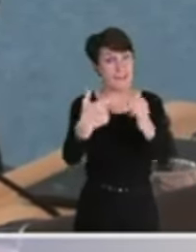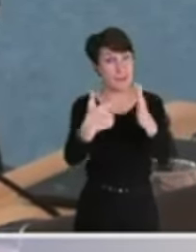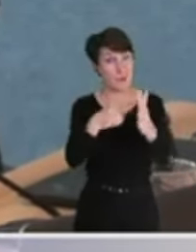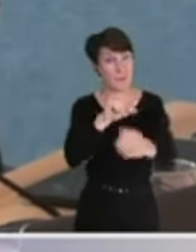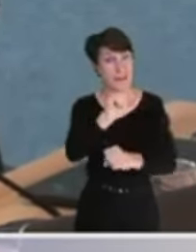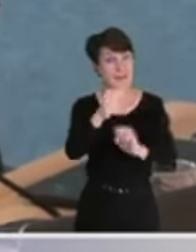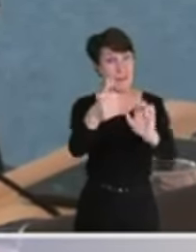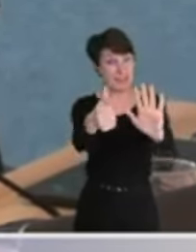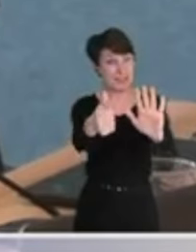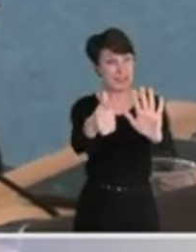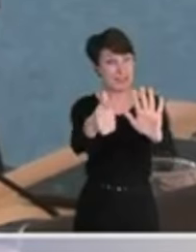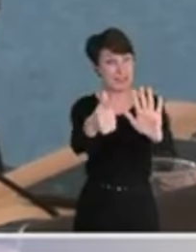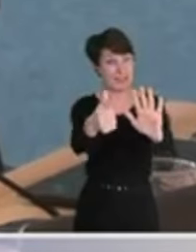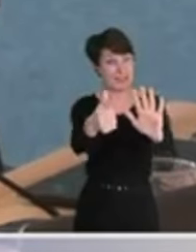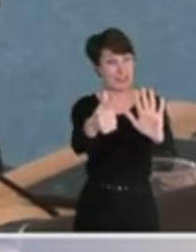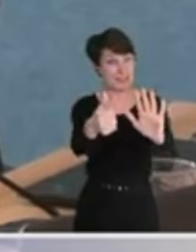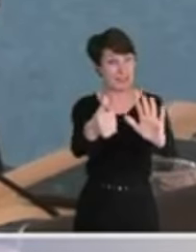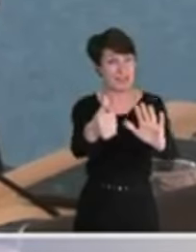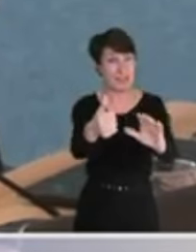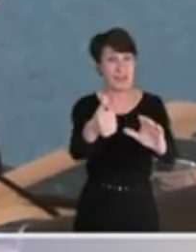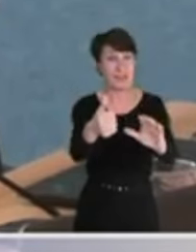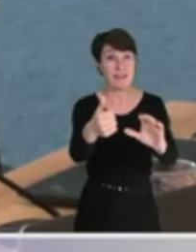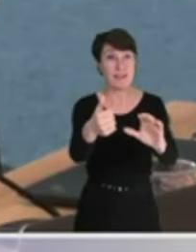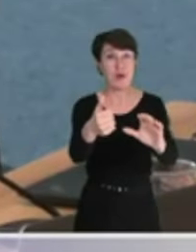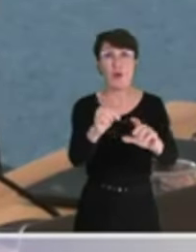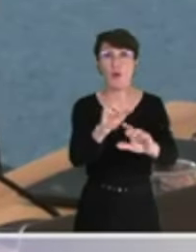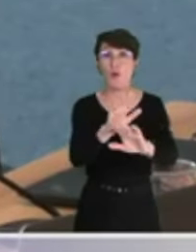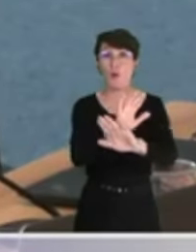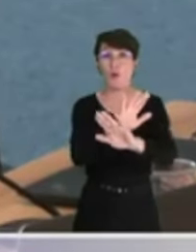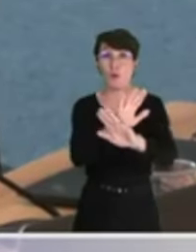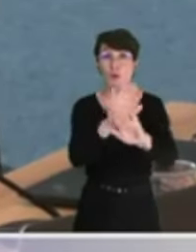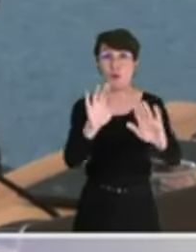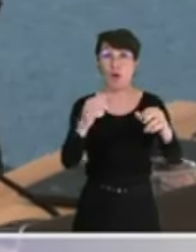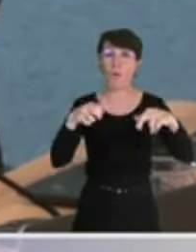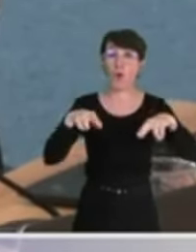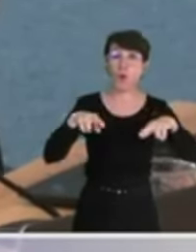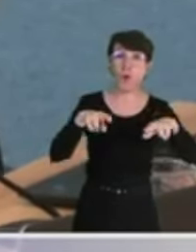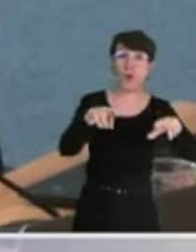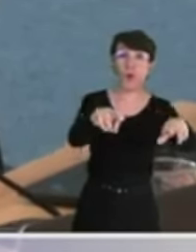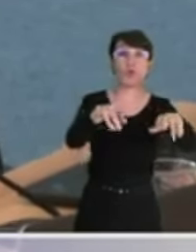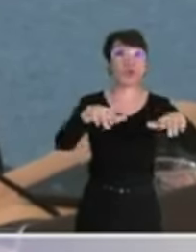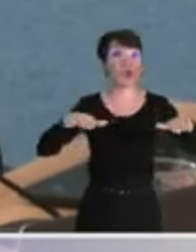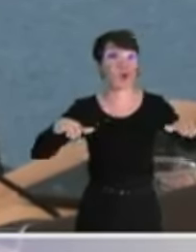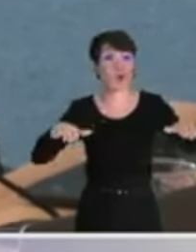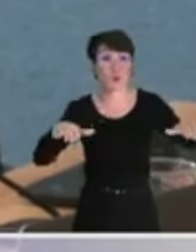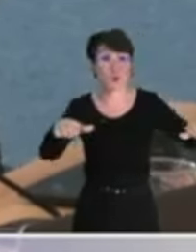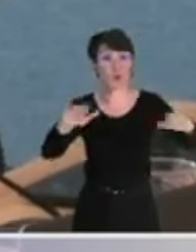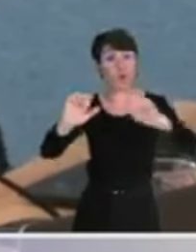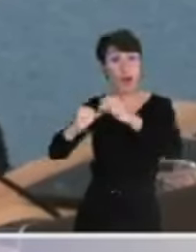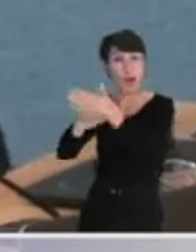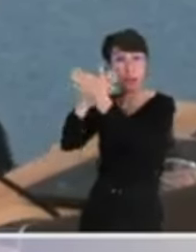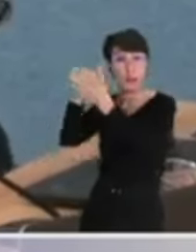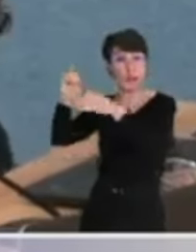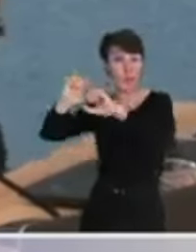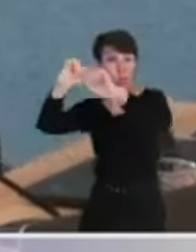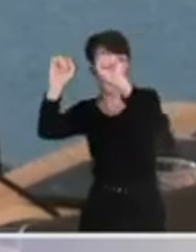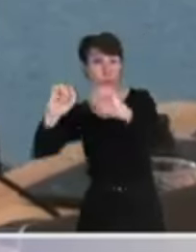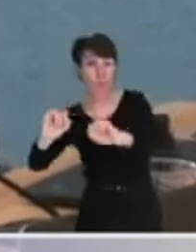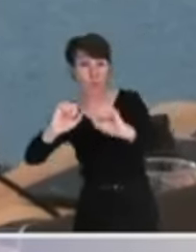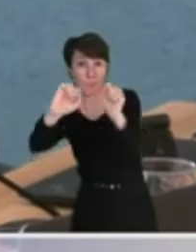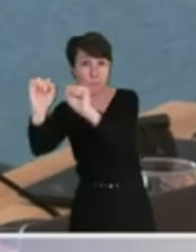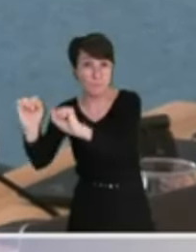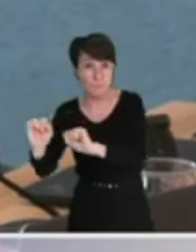plus un centime d'euro d'entretien pour les voiries et les trottoirs dans le budget de la métropole. C'est ça les